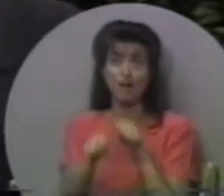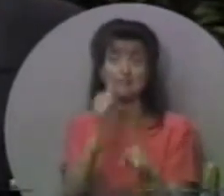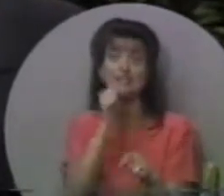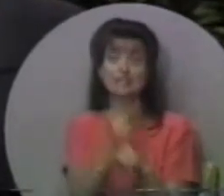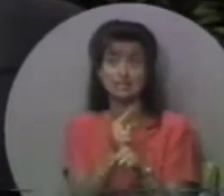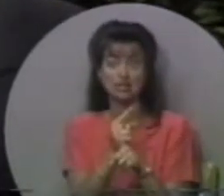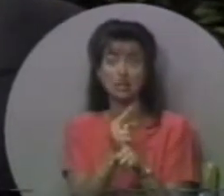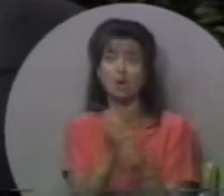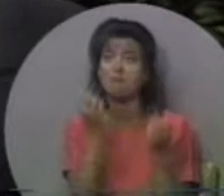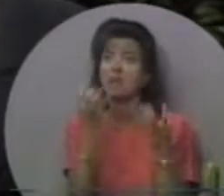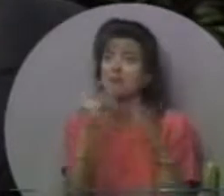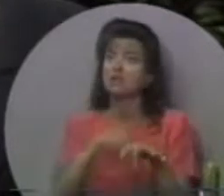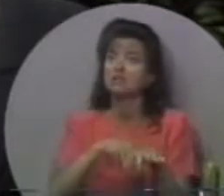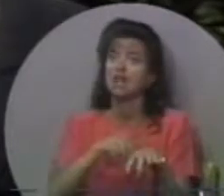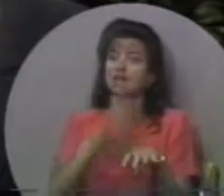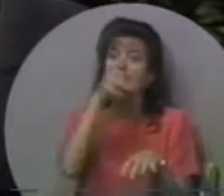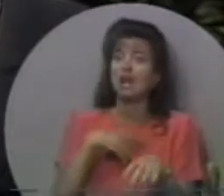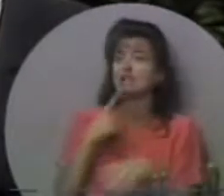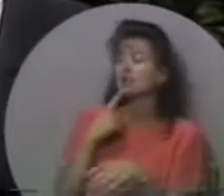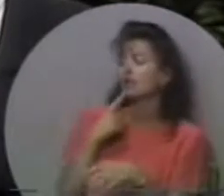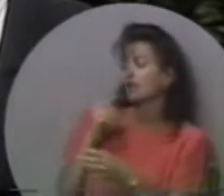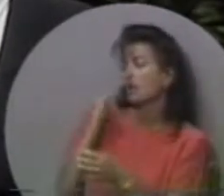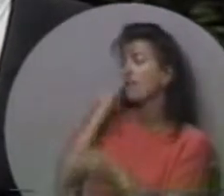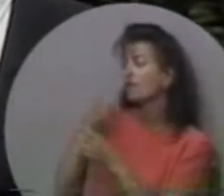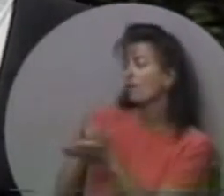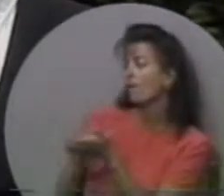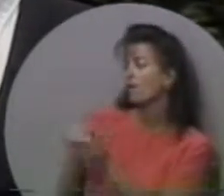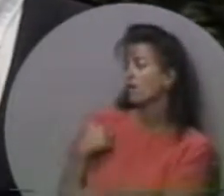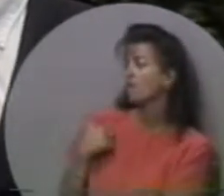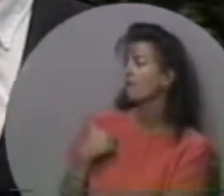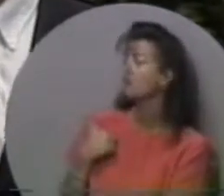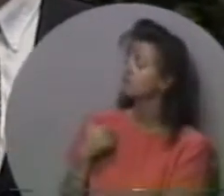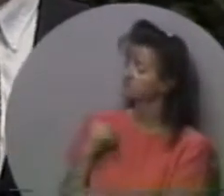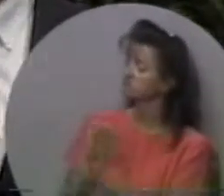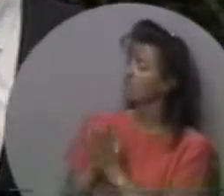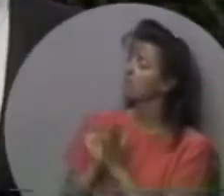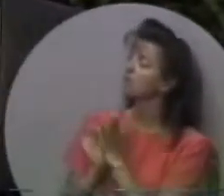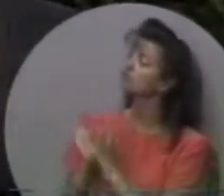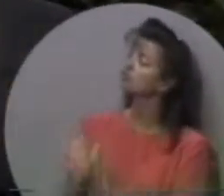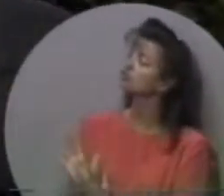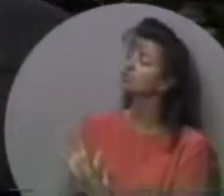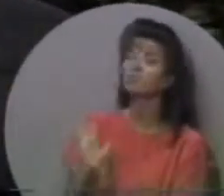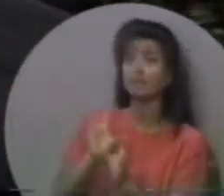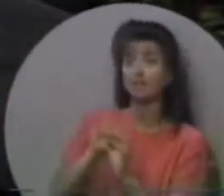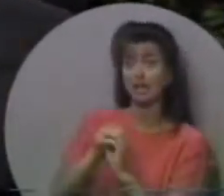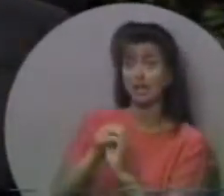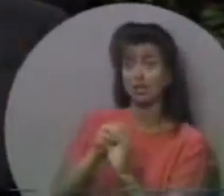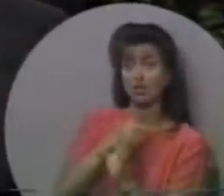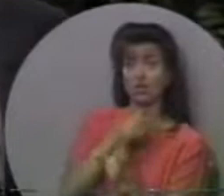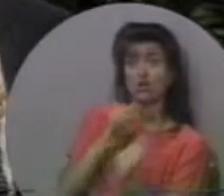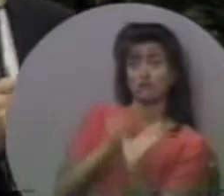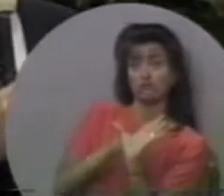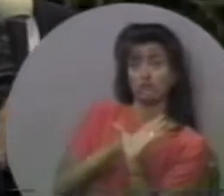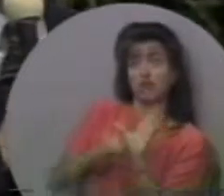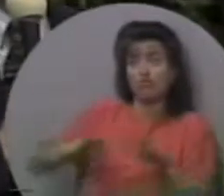сказав, не один раз сказав, що якщо ти простиш мене, я стану християнином. І Корі Тенбум